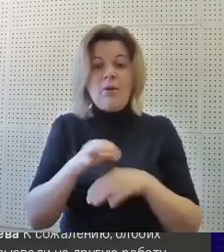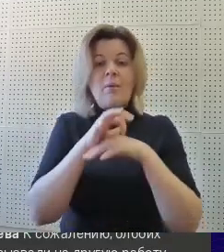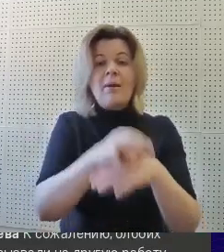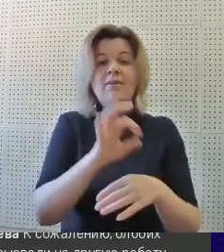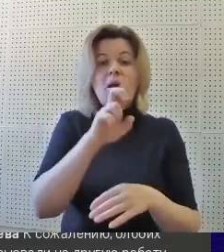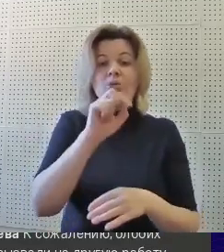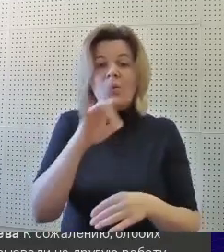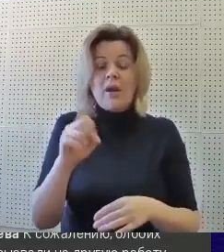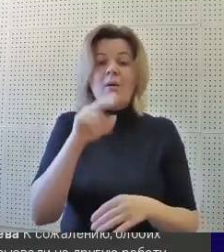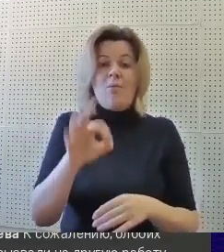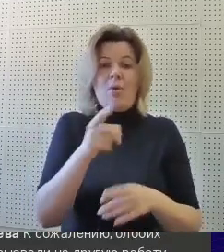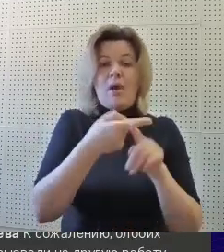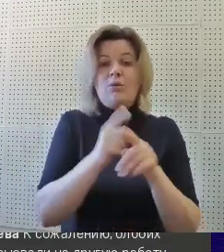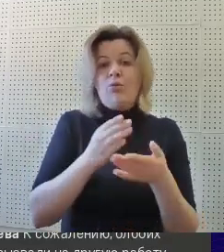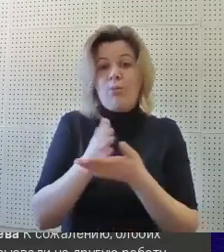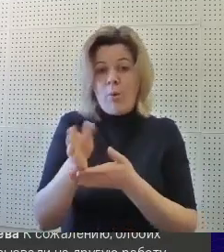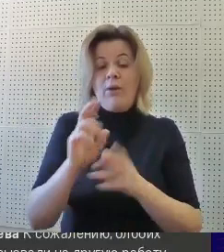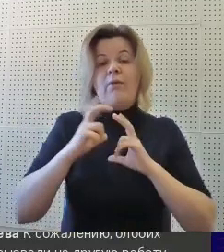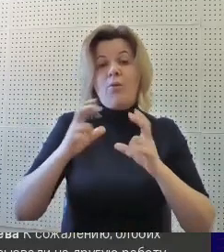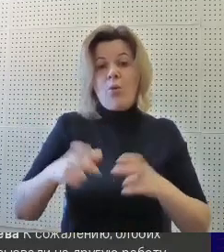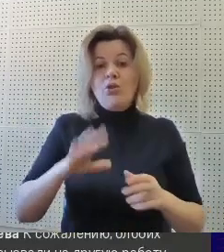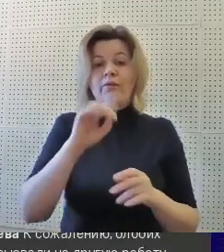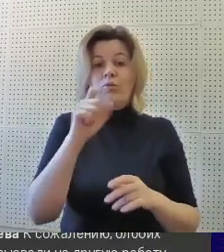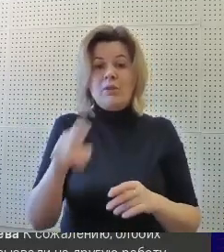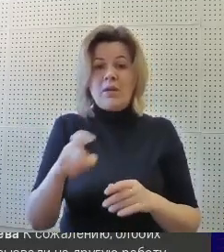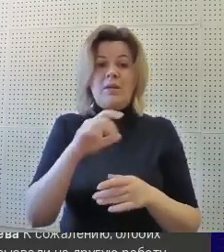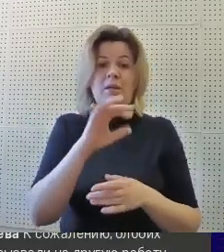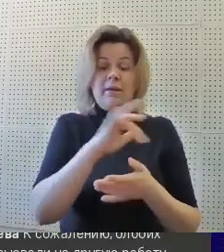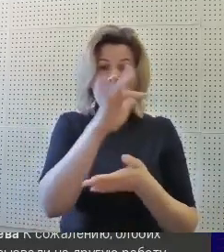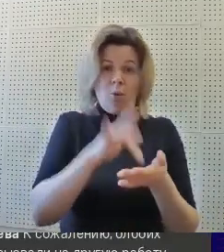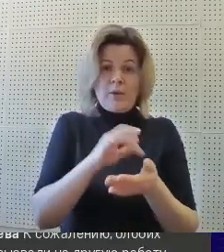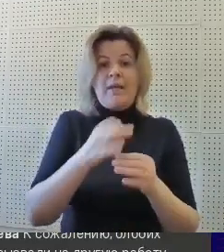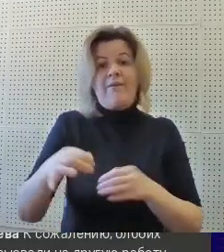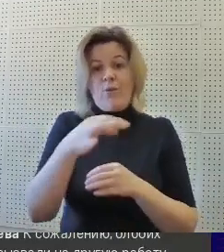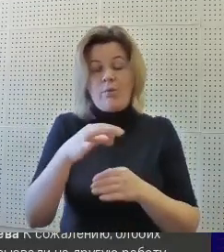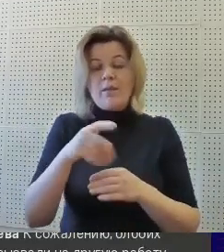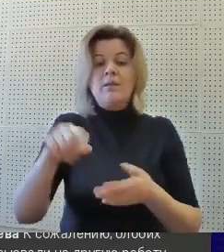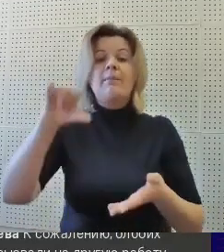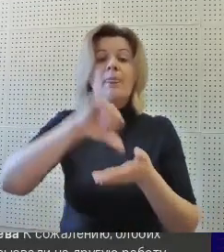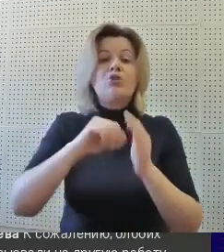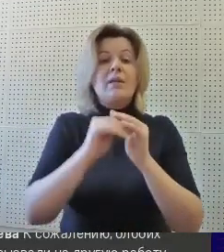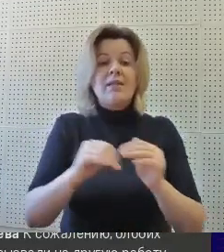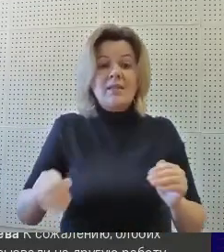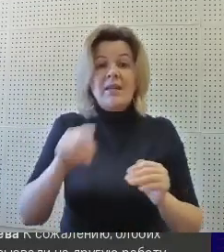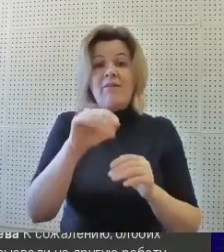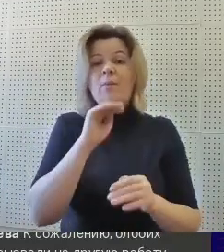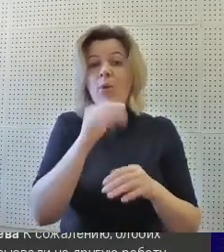Проведение обзора по профилю в колледжах, вузах города и области. Участие детей в